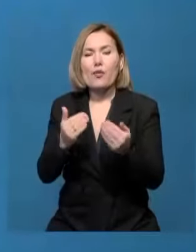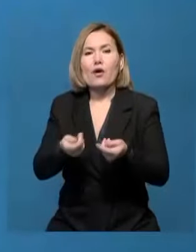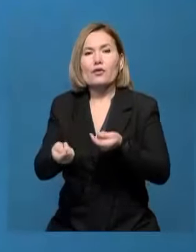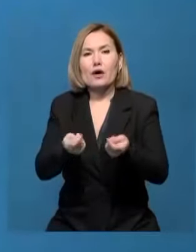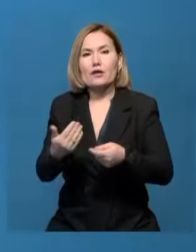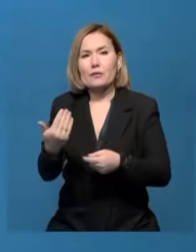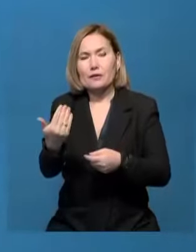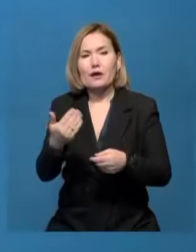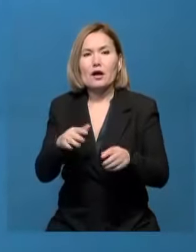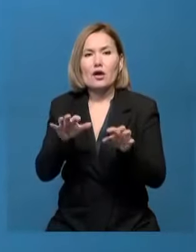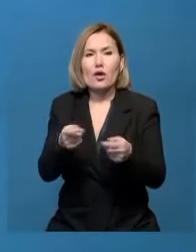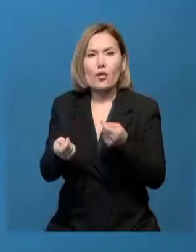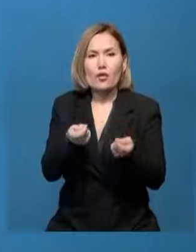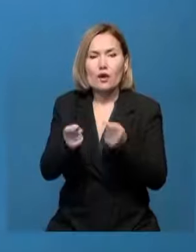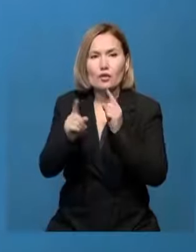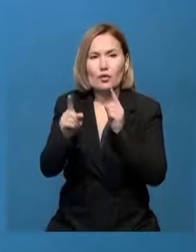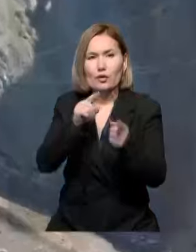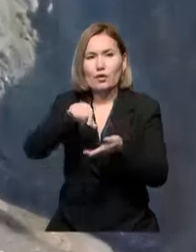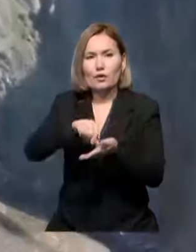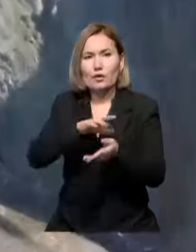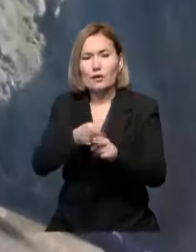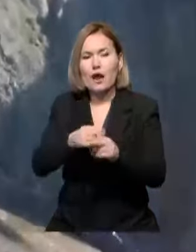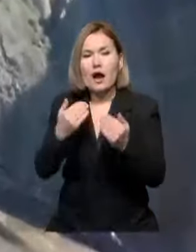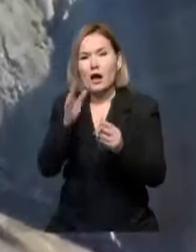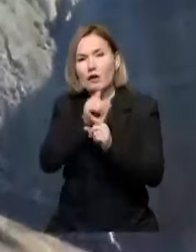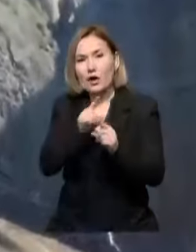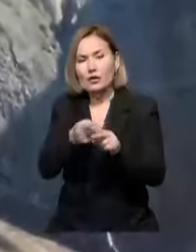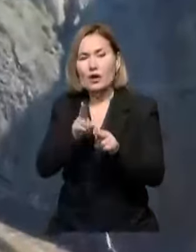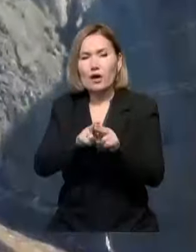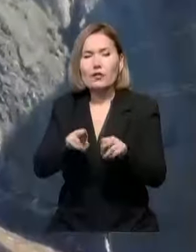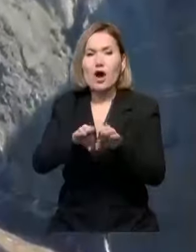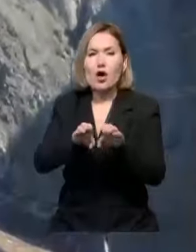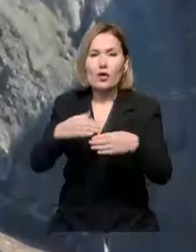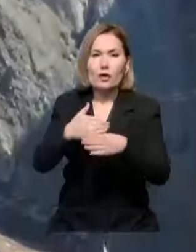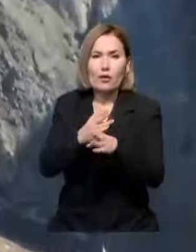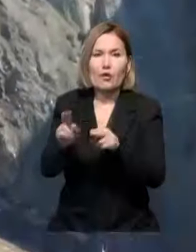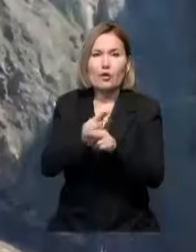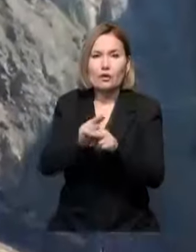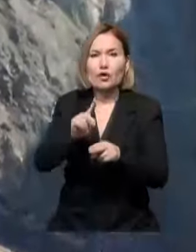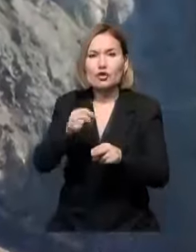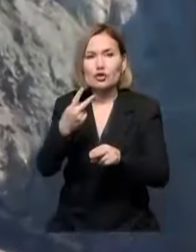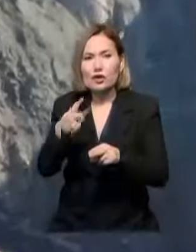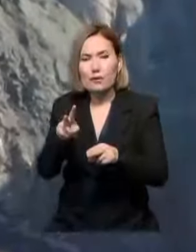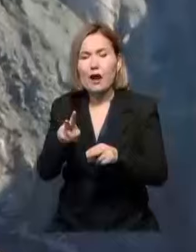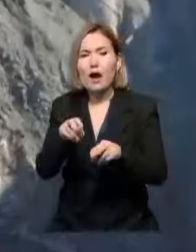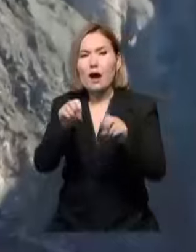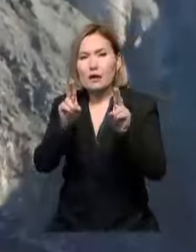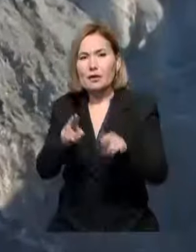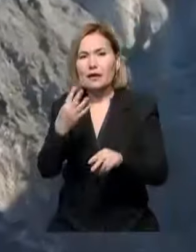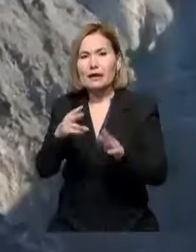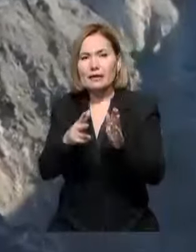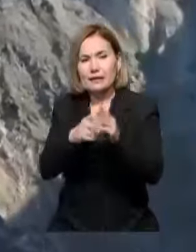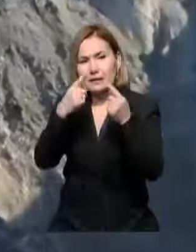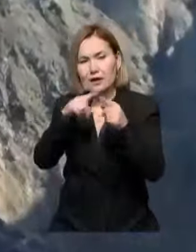Байханыфтың төріғалығымен жедел штаптың отырысы өтті. Қазіргі уақытта оқиға орында 120 адам және 48 бірлік техника